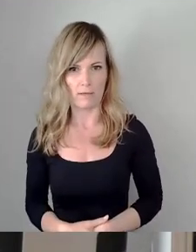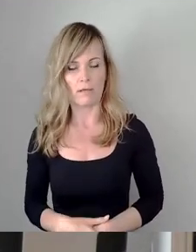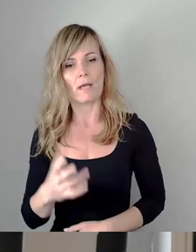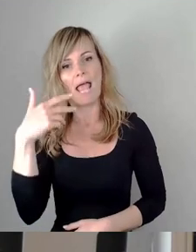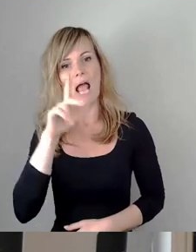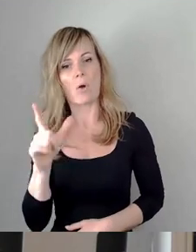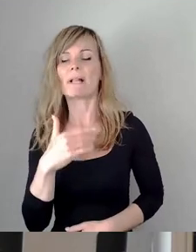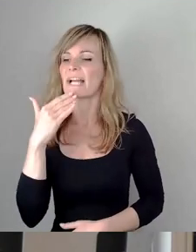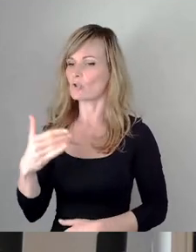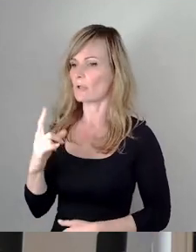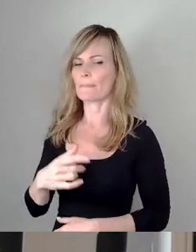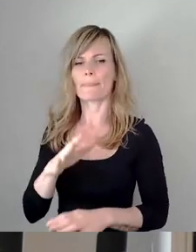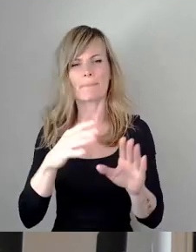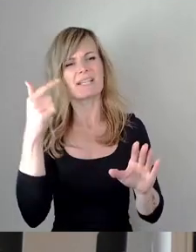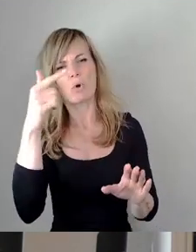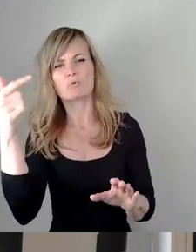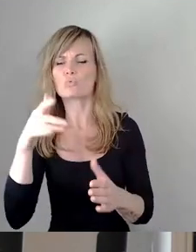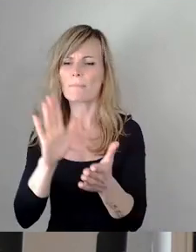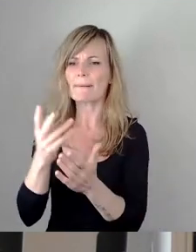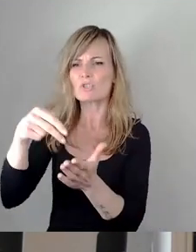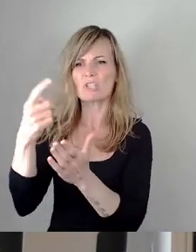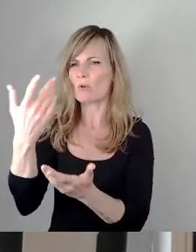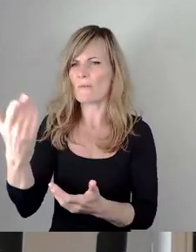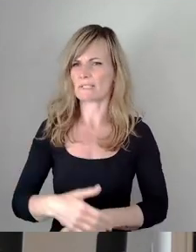Dankeschön. Warte mal, Torsten, du bleibst jetzt dort stehen oder wie?